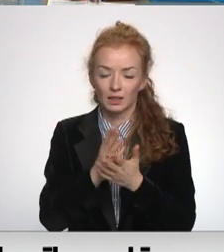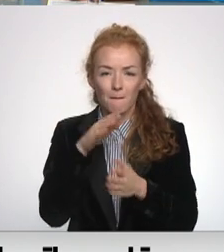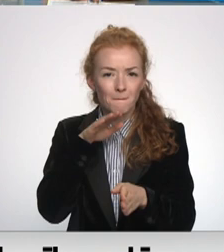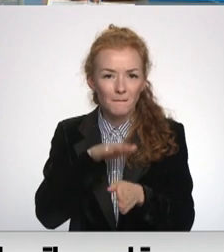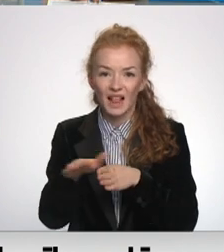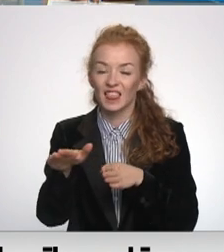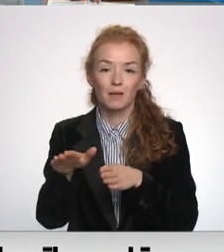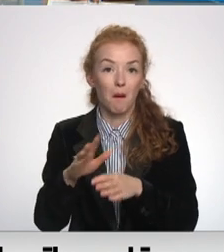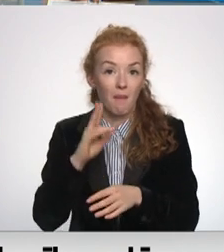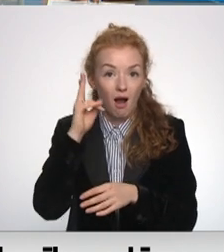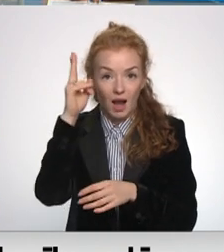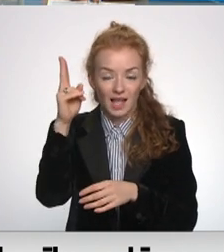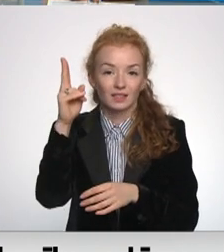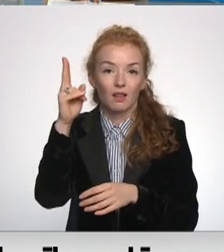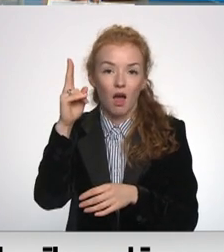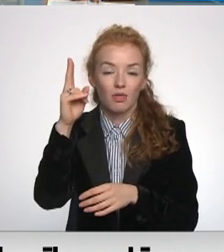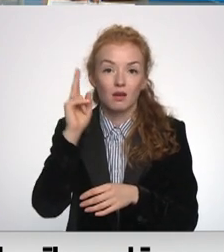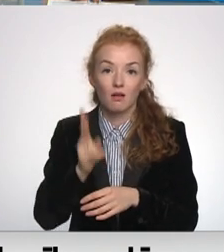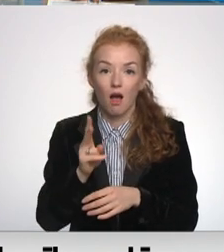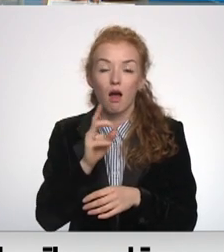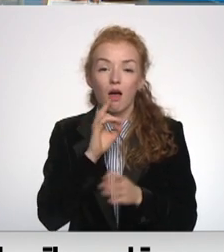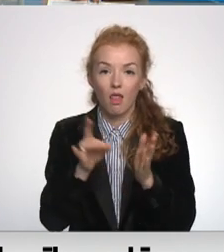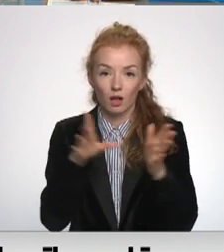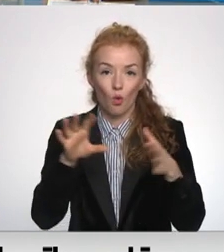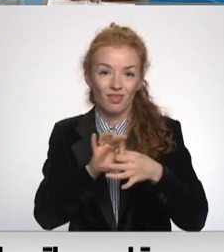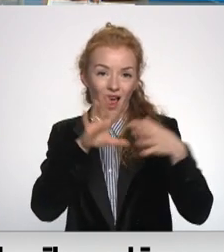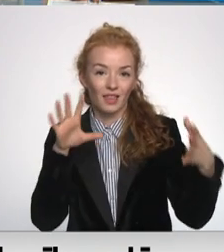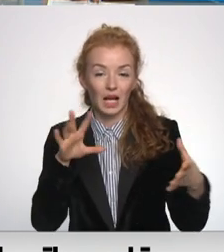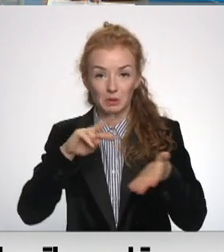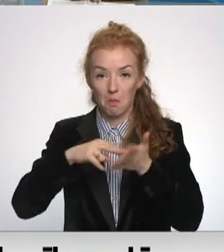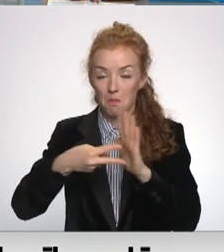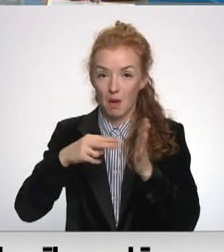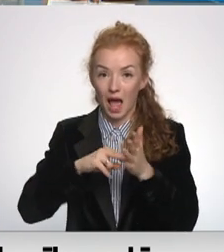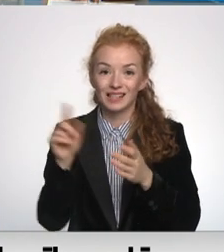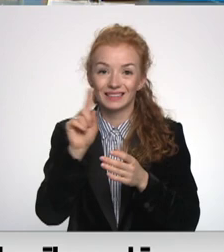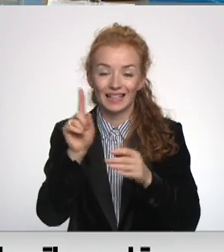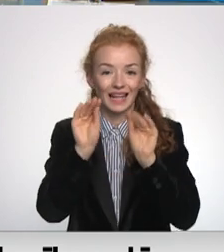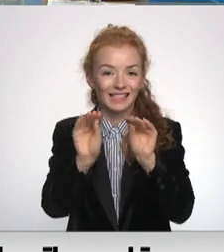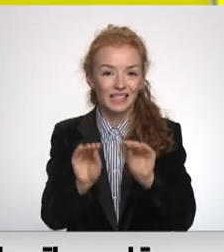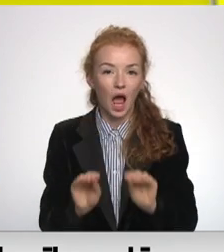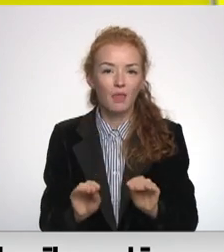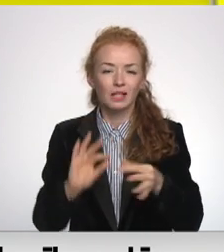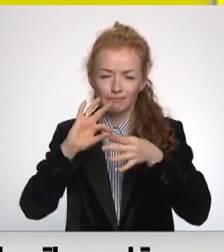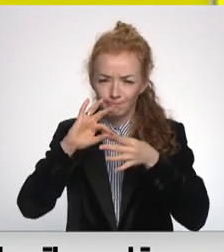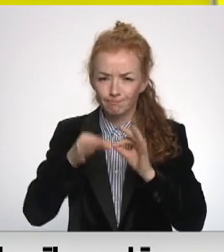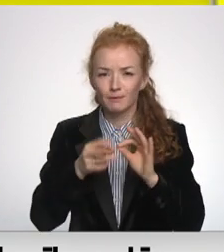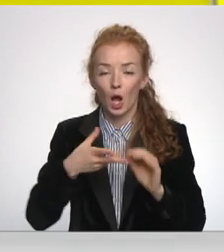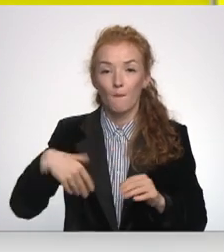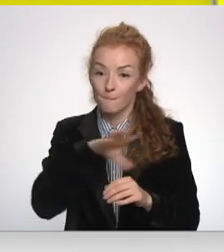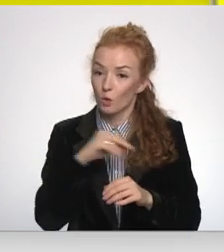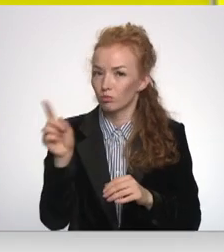pārliecināt, ka Energonē atkarības plāns ir izstrādāts līdz detaļām, ka mums ir